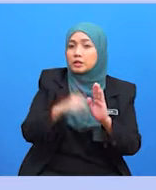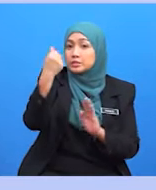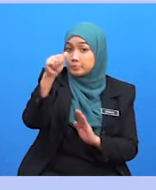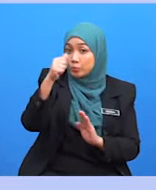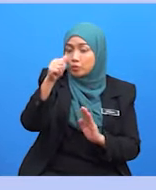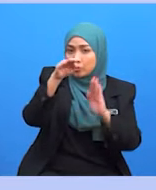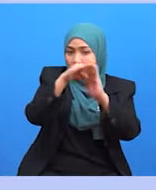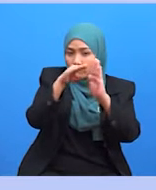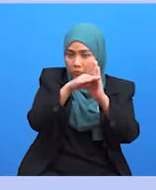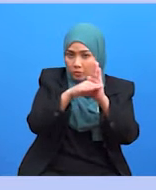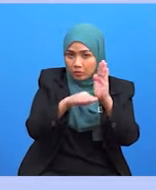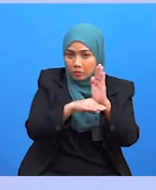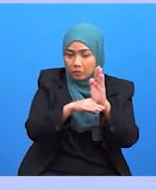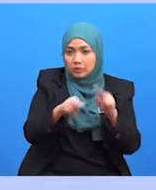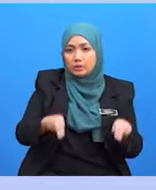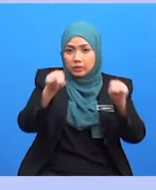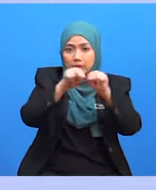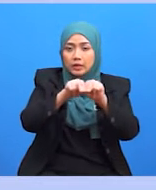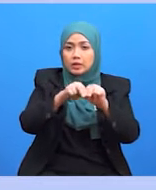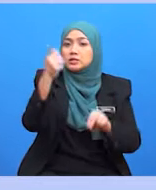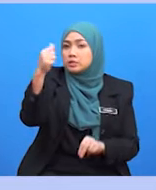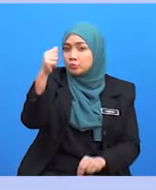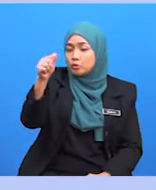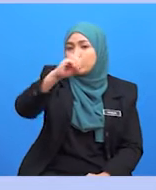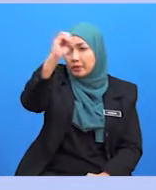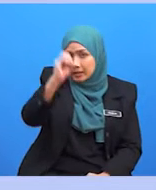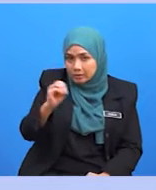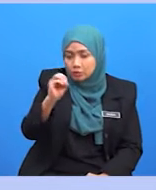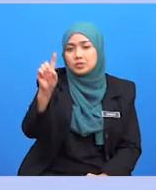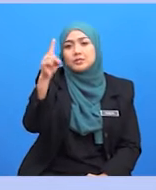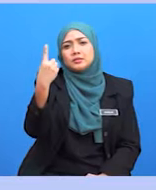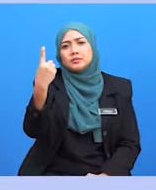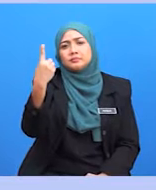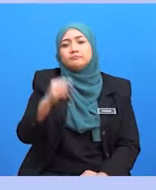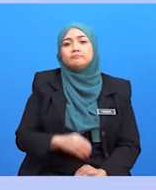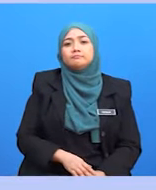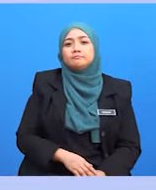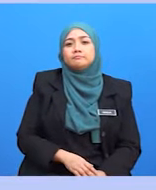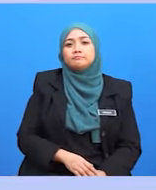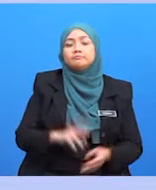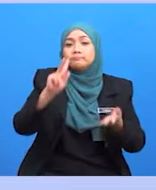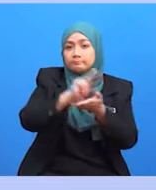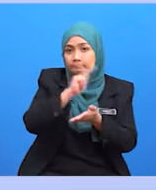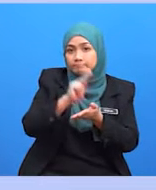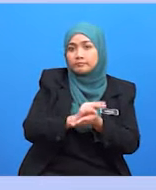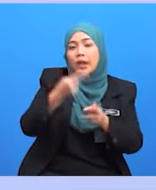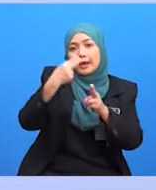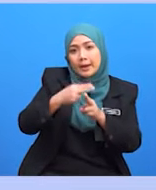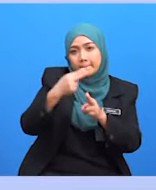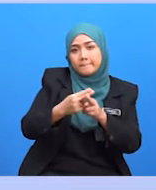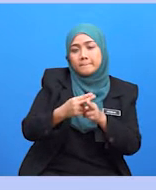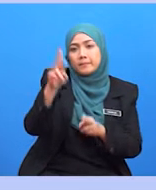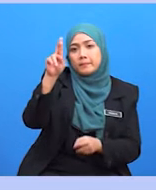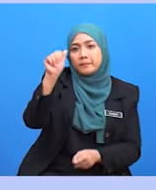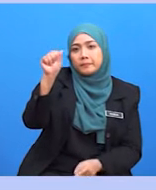sehingga nilai tona menjadi 10% sahaja Berikut merupakan kad nama